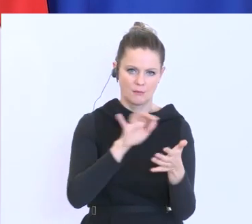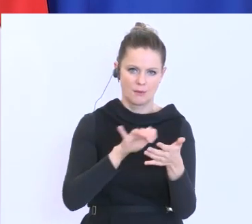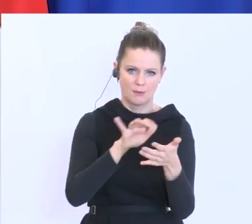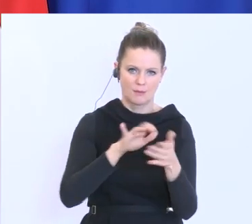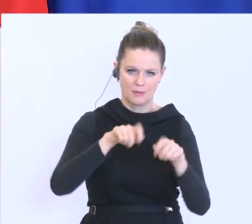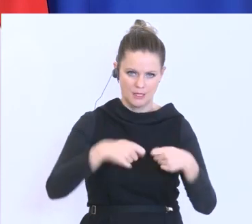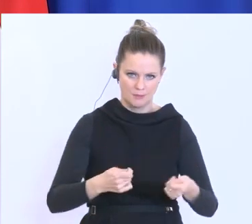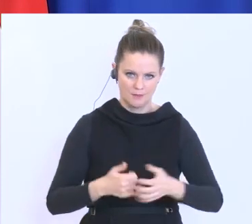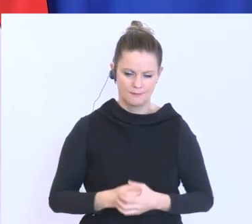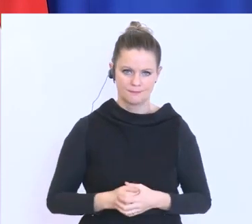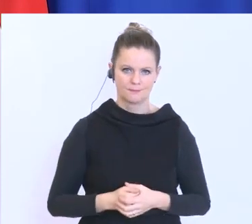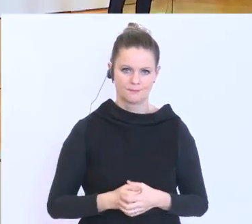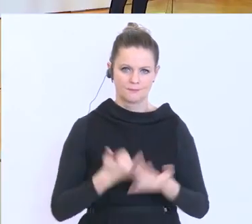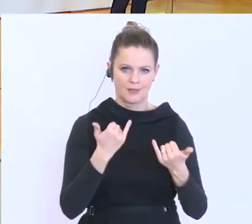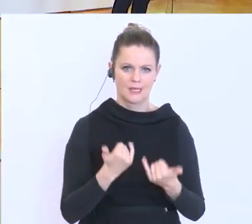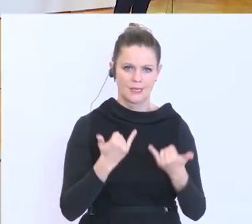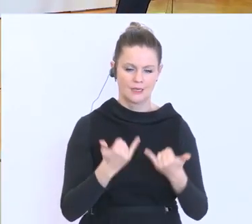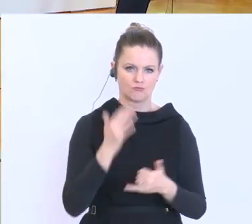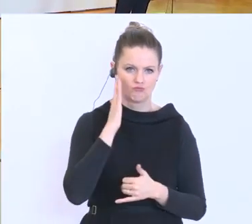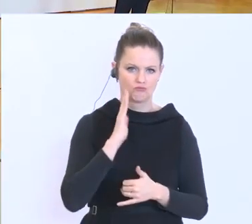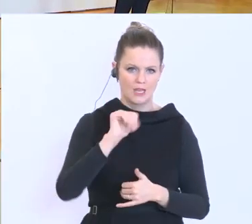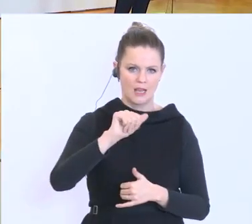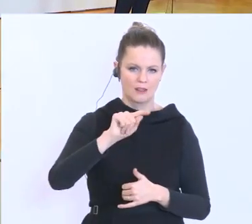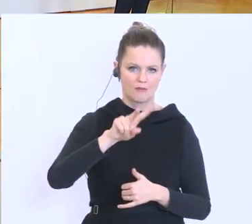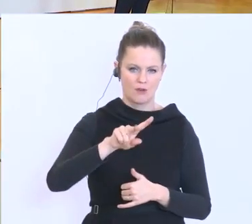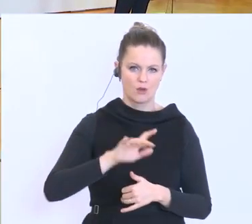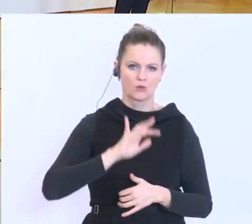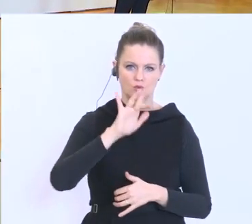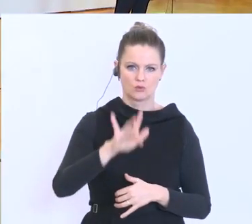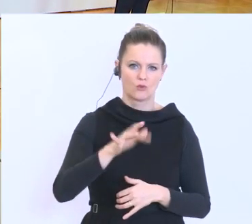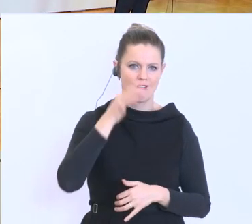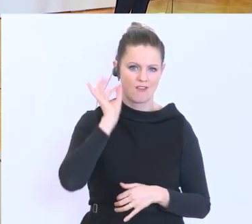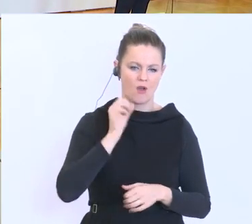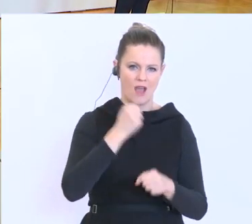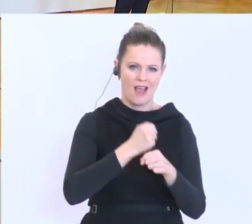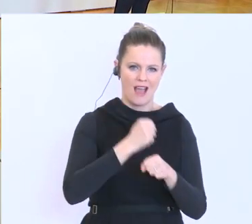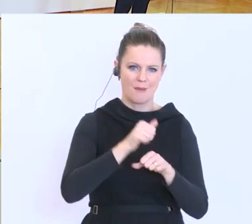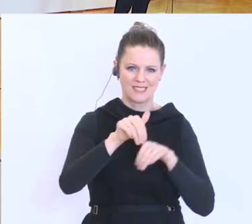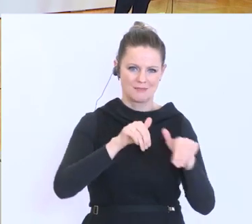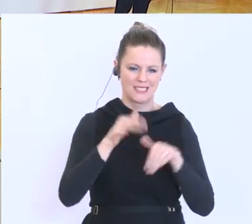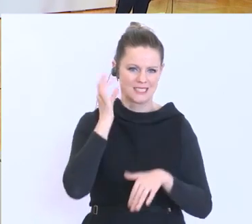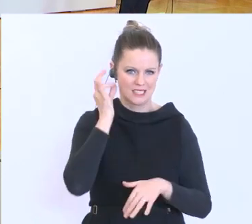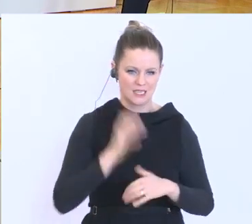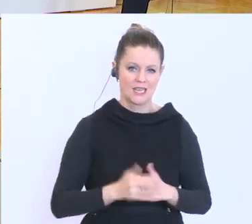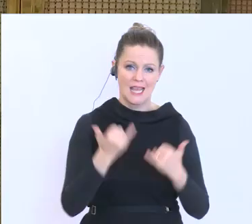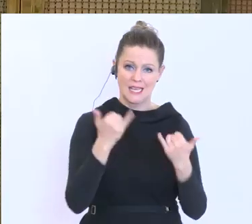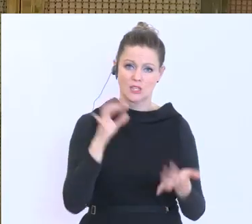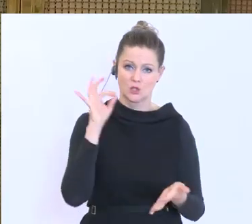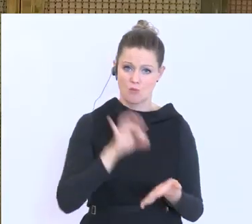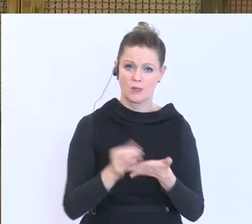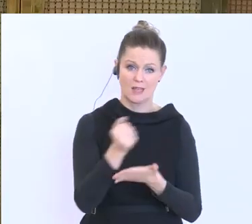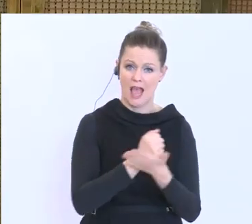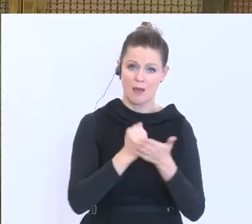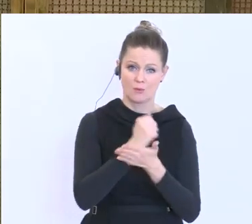Dankeschön, dann ATV bitte. Eine Frage an die Arbeitsministerin. Im Moment ist ja der Antrag in Apotheken sehr